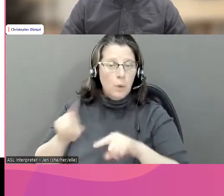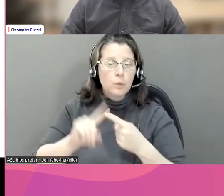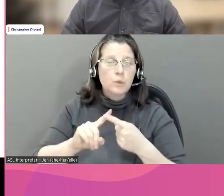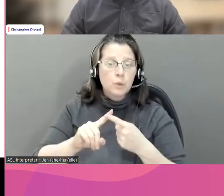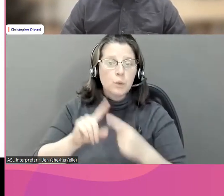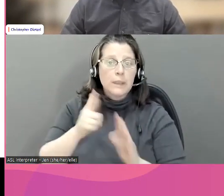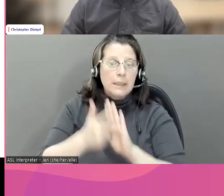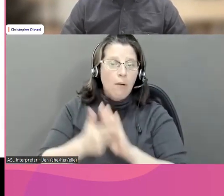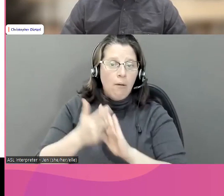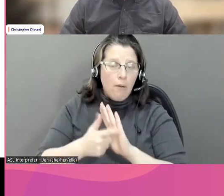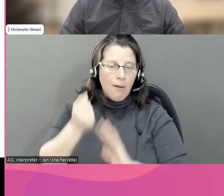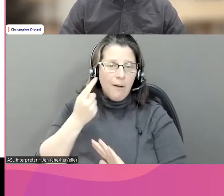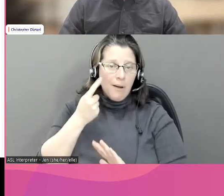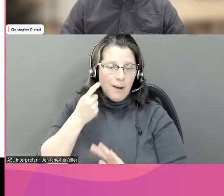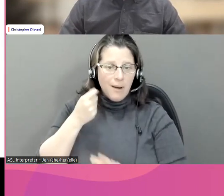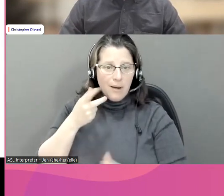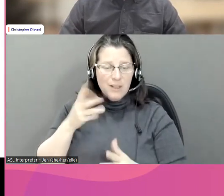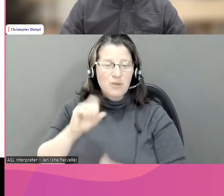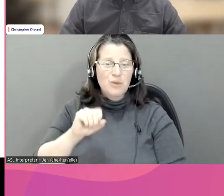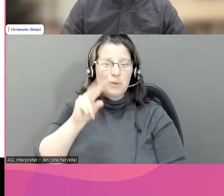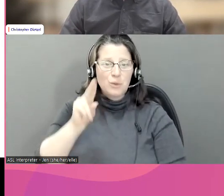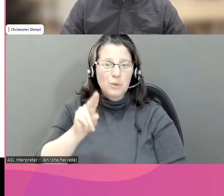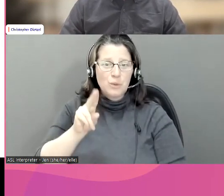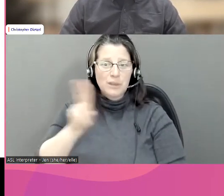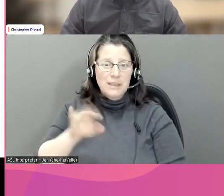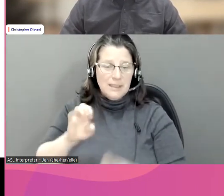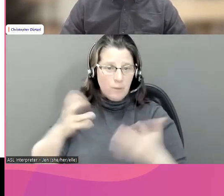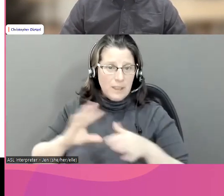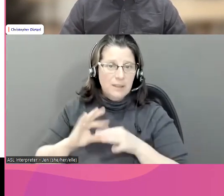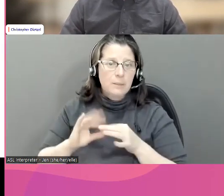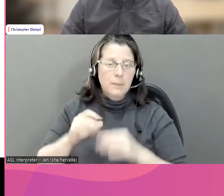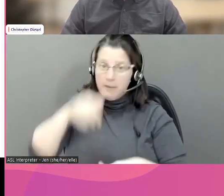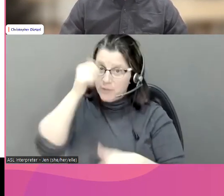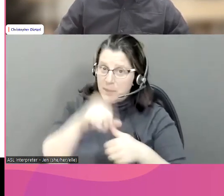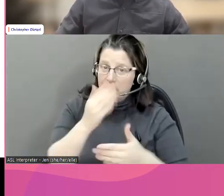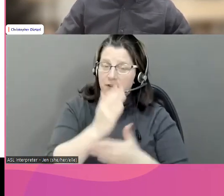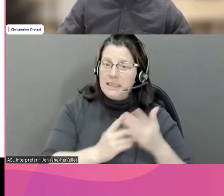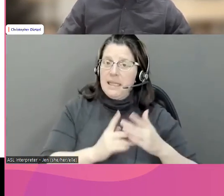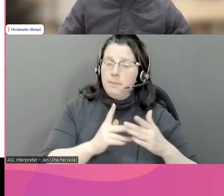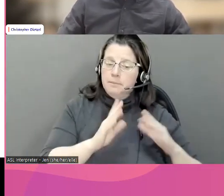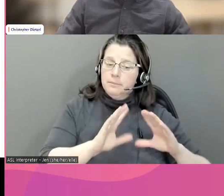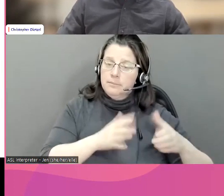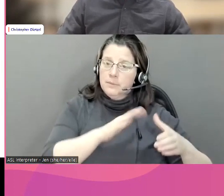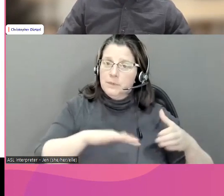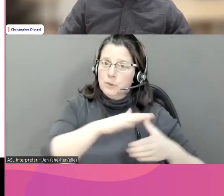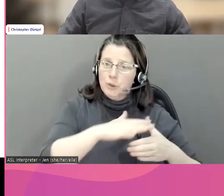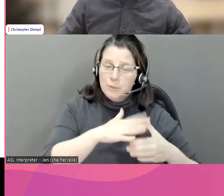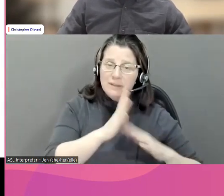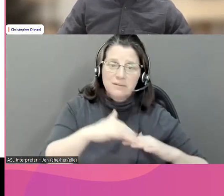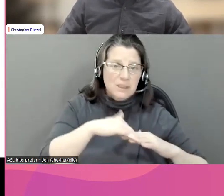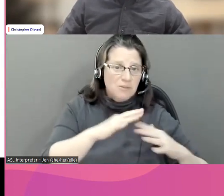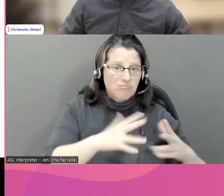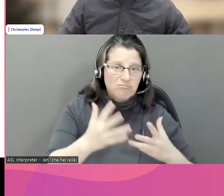les autorités légales. Mais il faut garder l'esprit, surtout avec les jeunes ou les gros marchandises, que cela n'est pas toujours une pratique